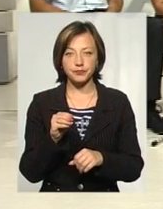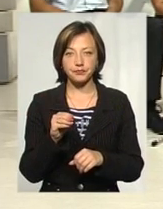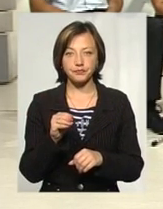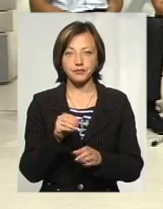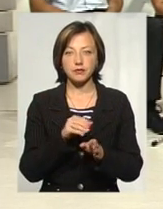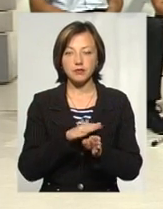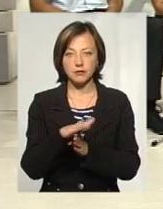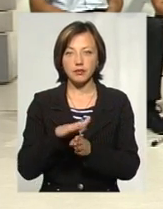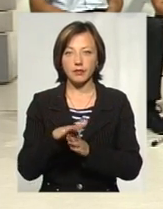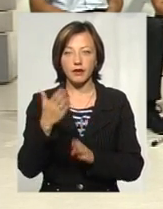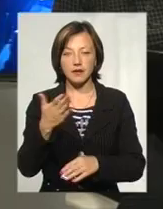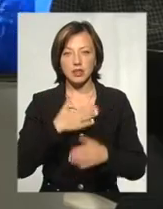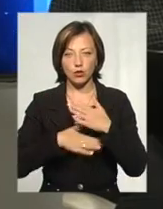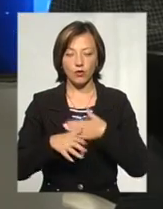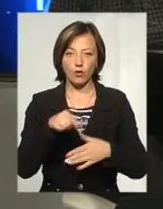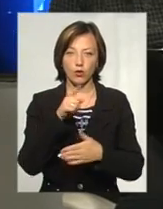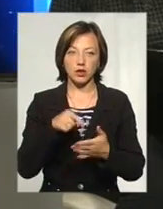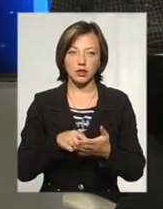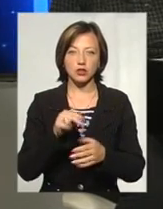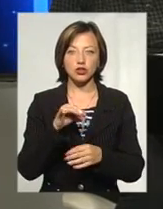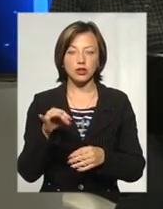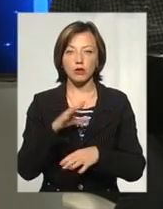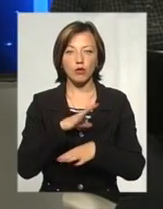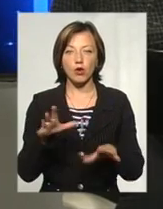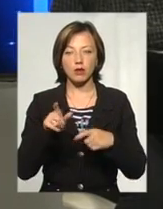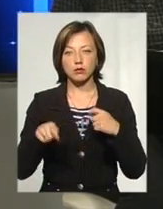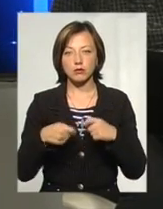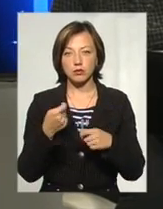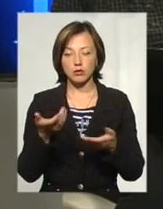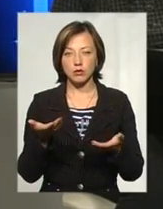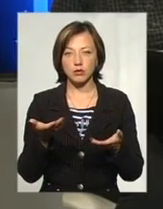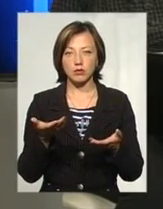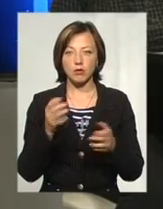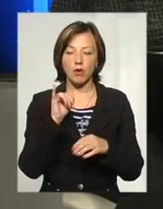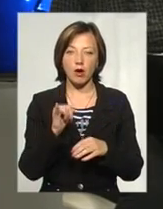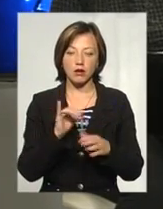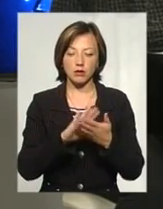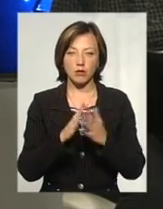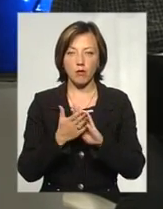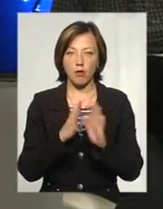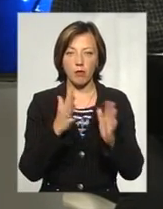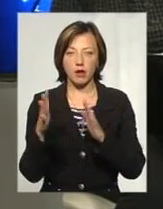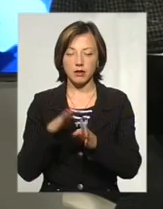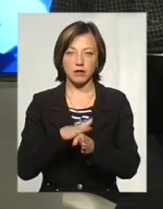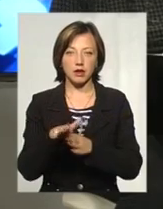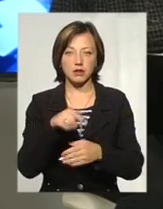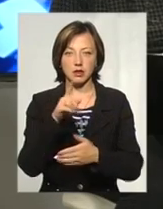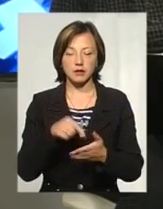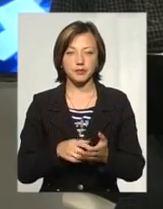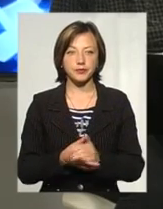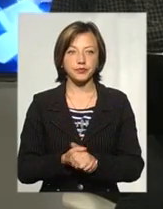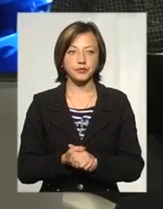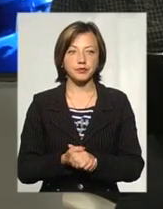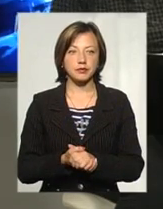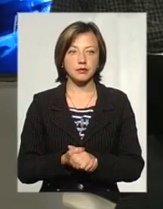реалізаціями ви, в принципі, задоволені? І чи не було якихось там негативних моментів у реалізації? Дякую за